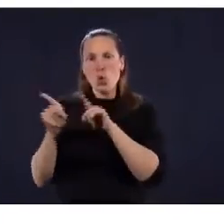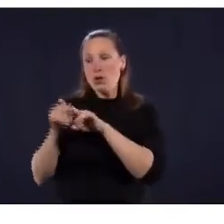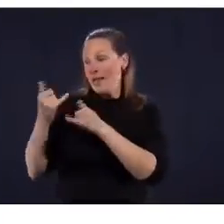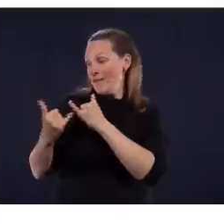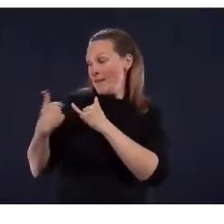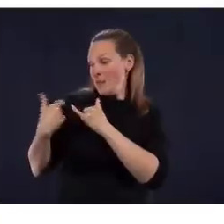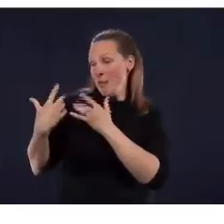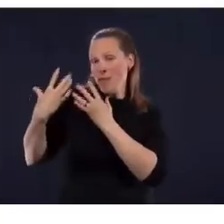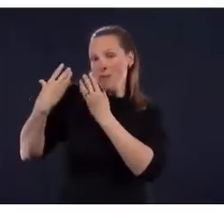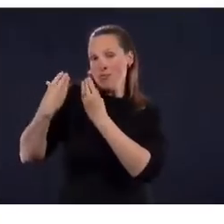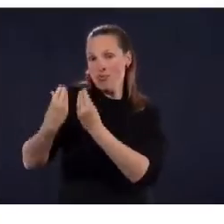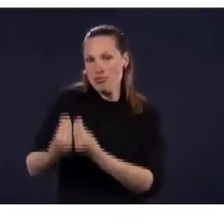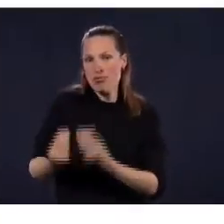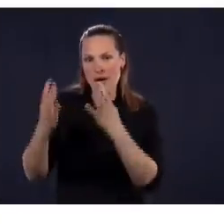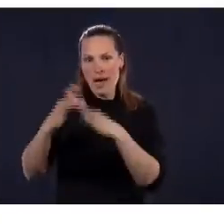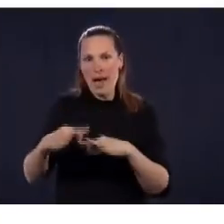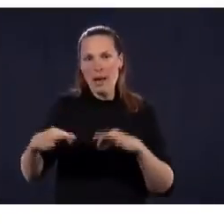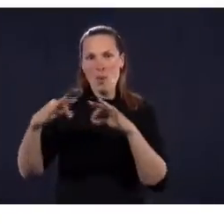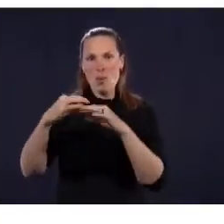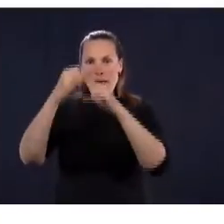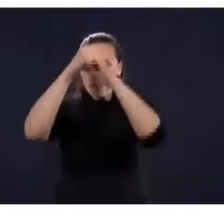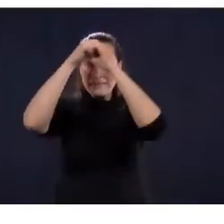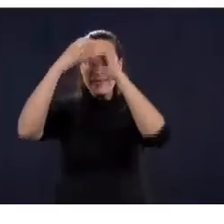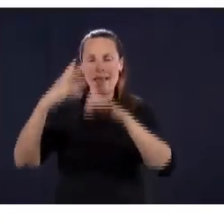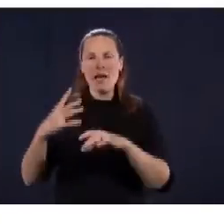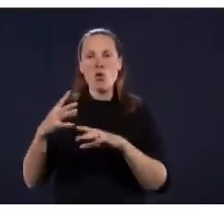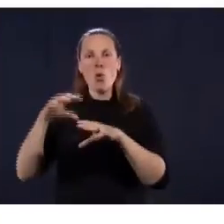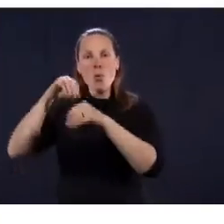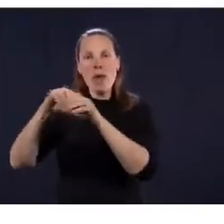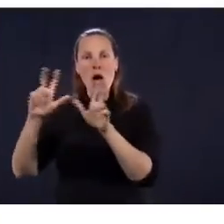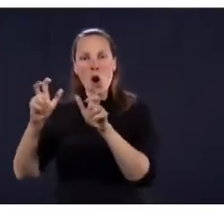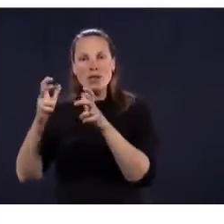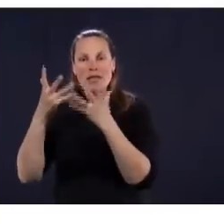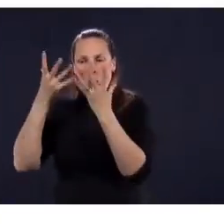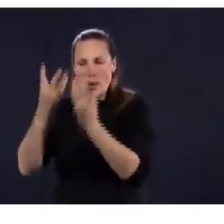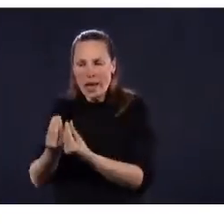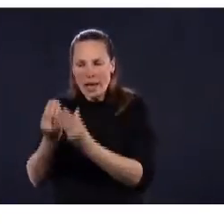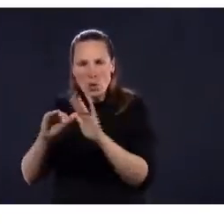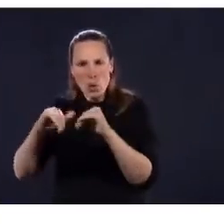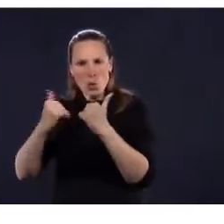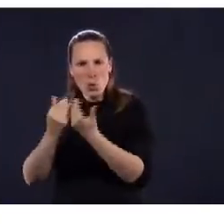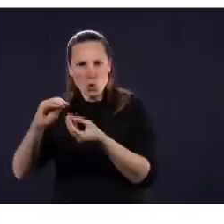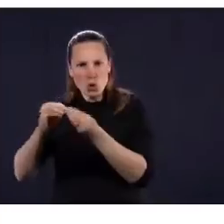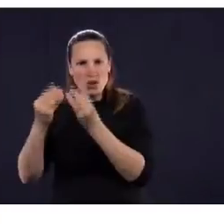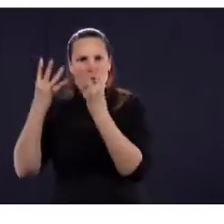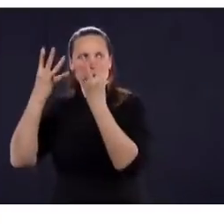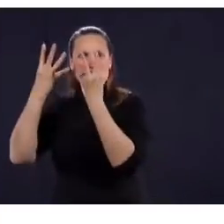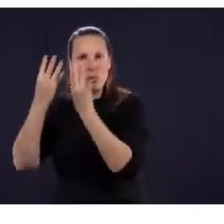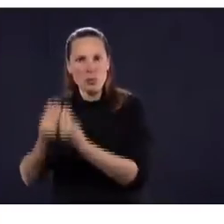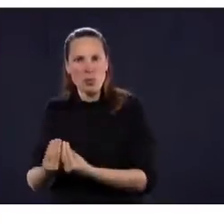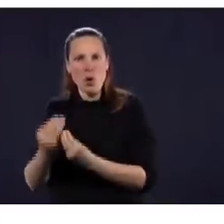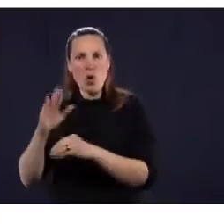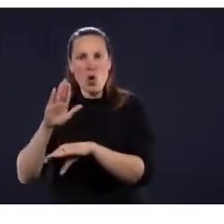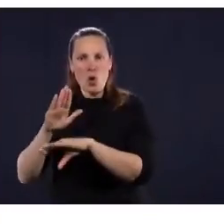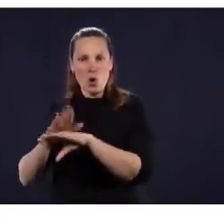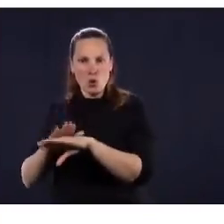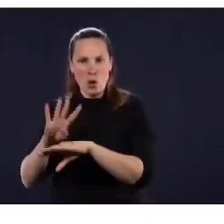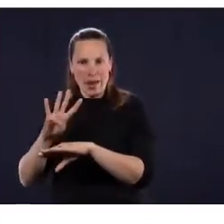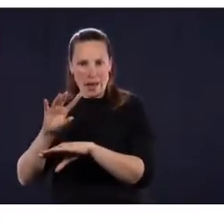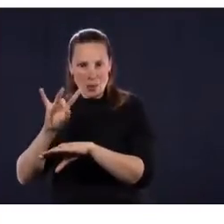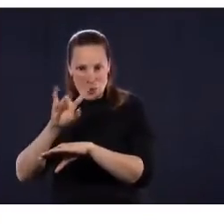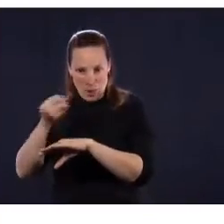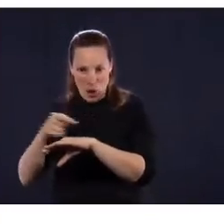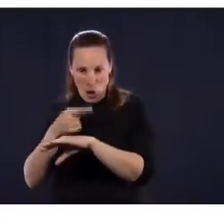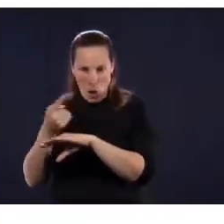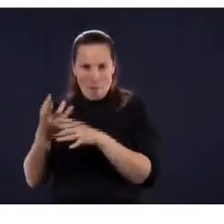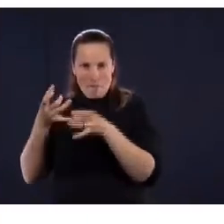pour les différentes régions, là. Et aussi, ce qui va être très important, c'est clair que là, va commencer beaucoup, beaucoup les dépistages. Donc, la courbe des cas va